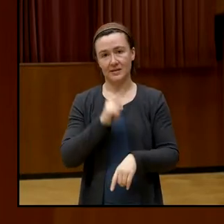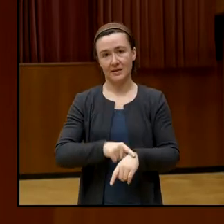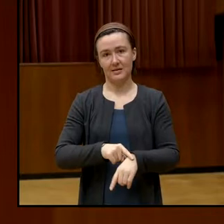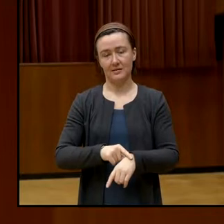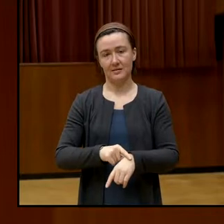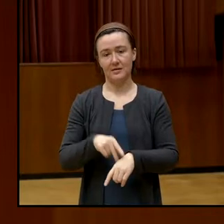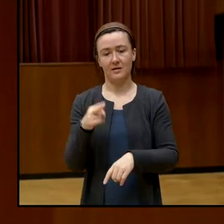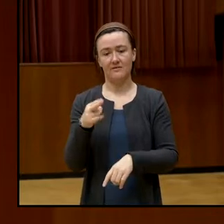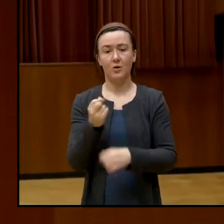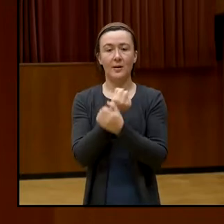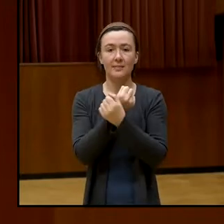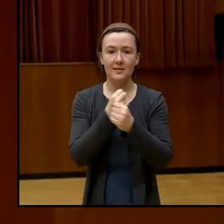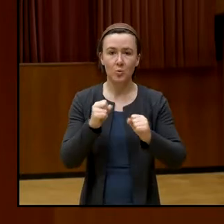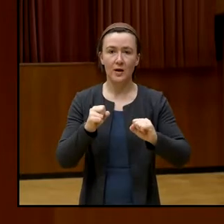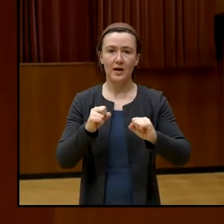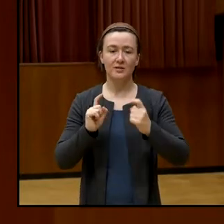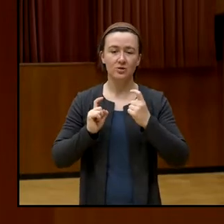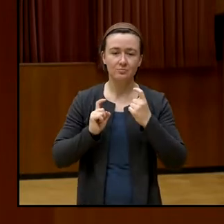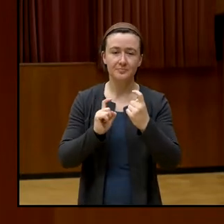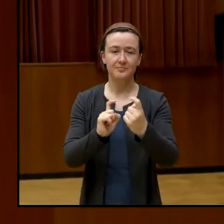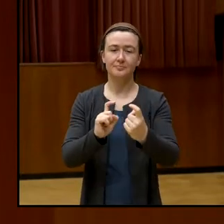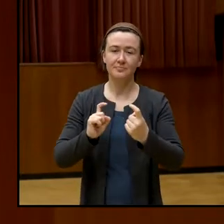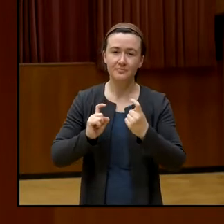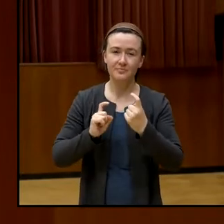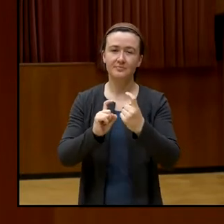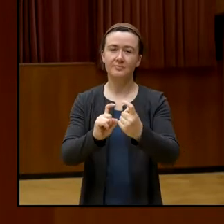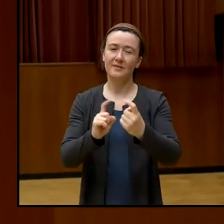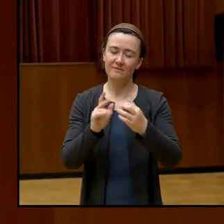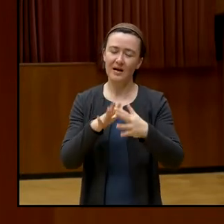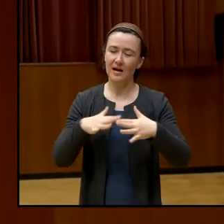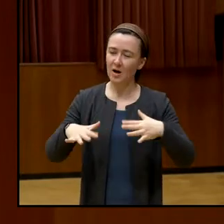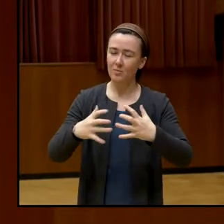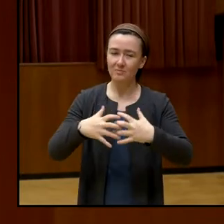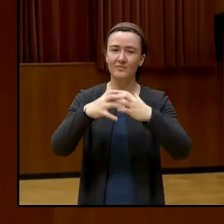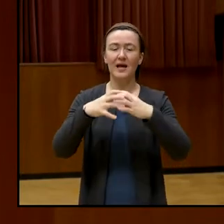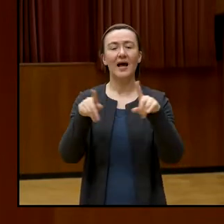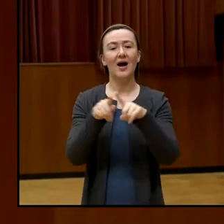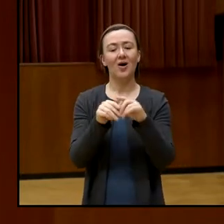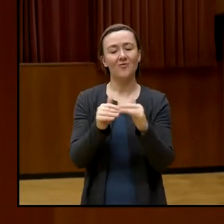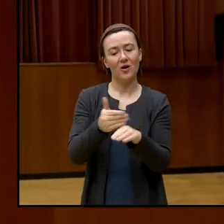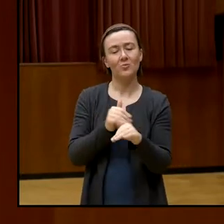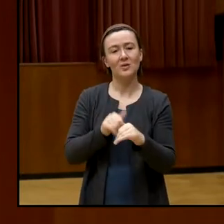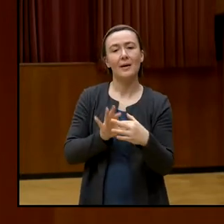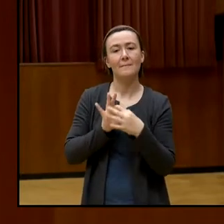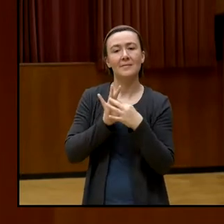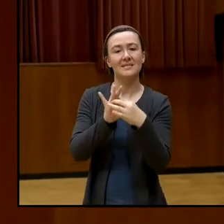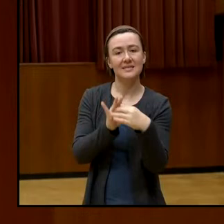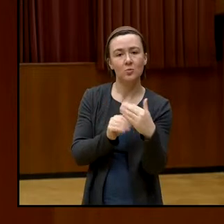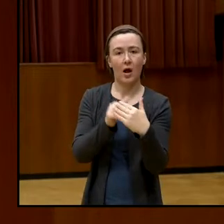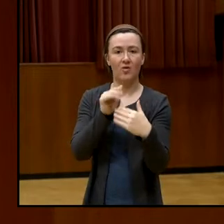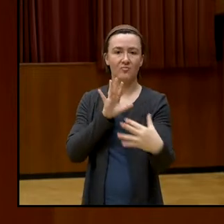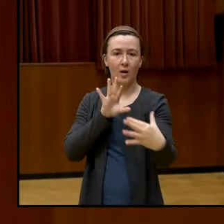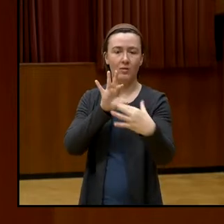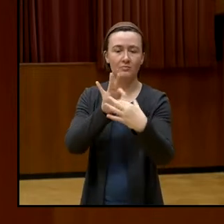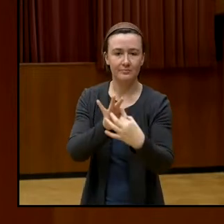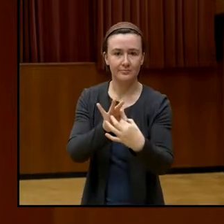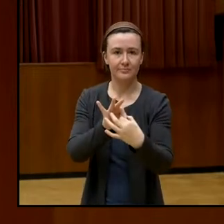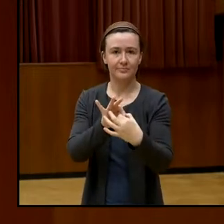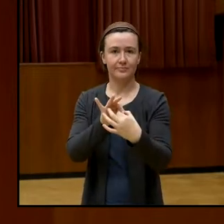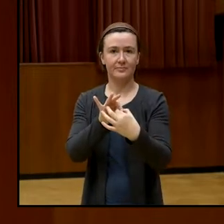demokratische Debatten zu führen und solche Räume zu öffnen auch Beziehungsarbeit ist, was da auch um ganz viele Fragen von